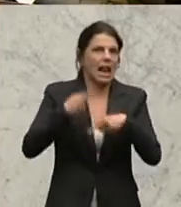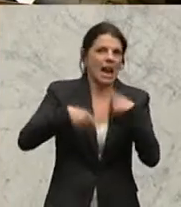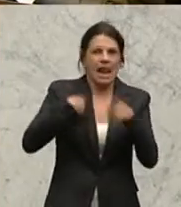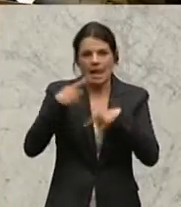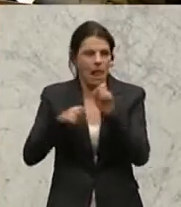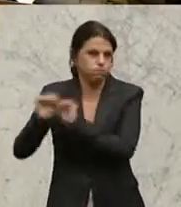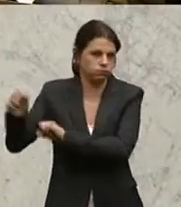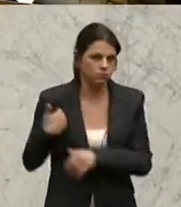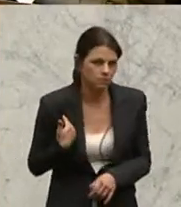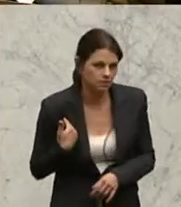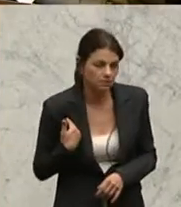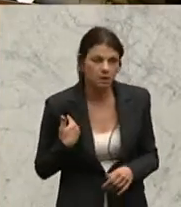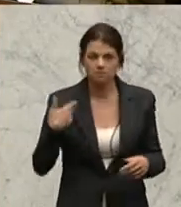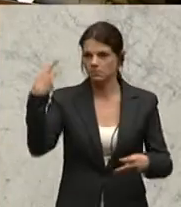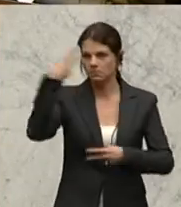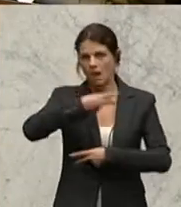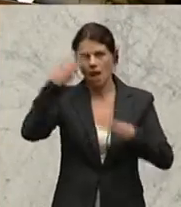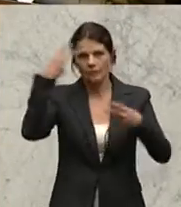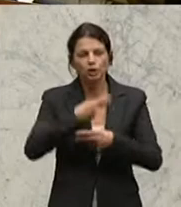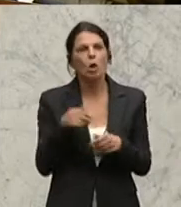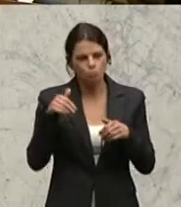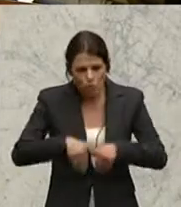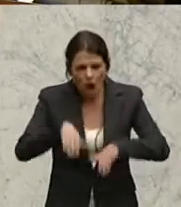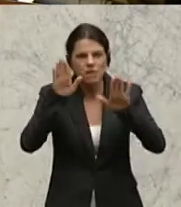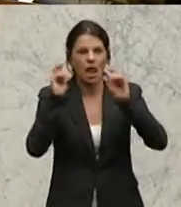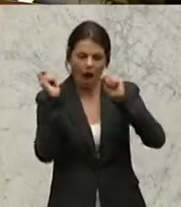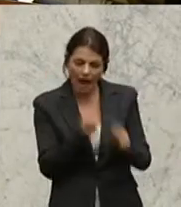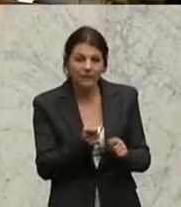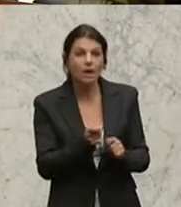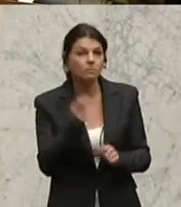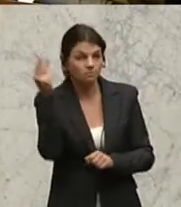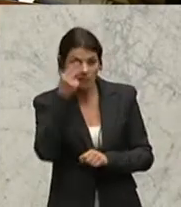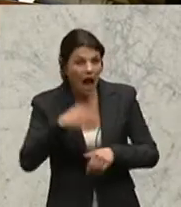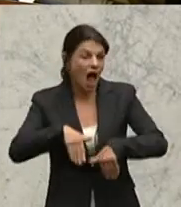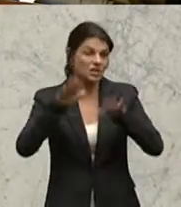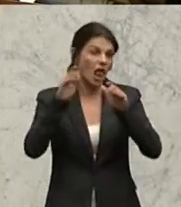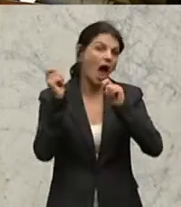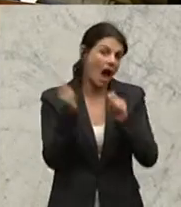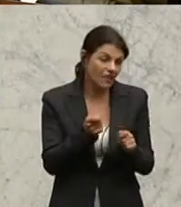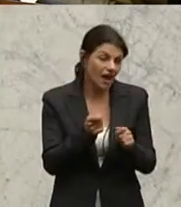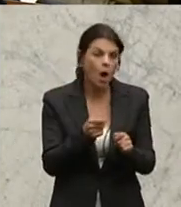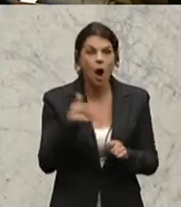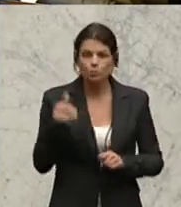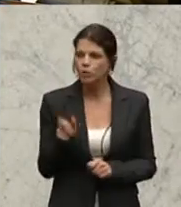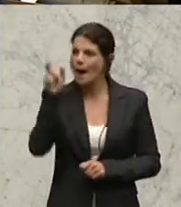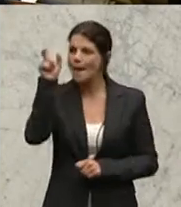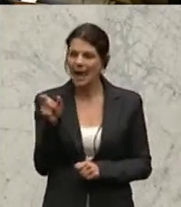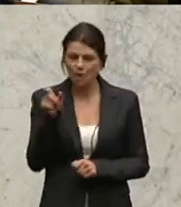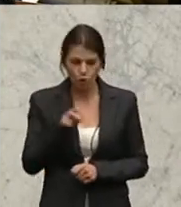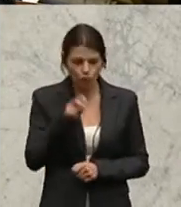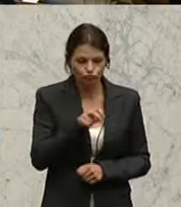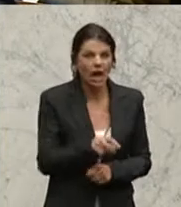selbstverständlich muss ein Asylantrag persönlich hier in Österreich